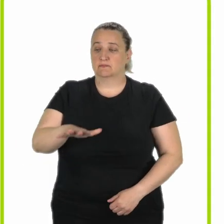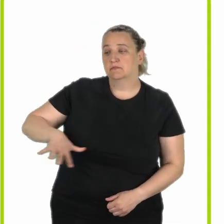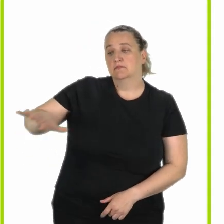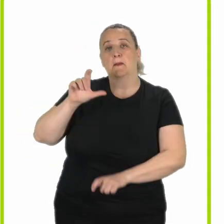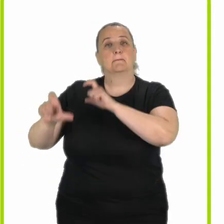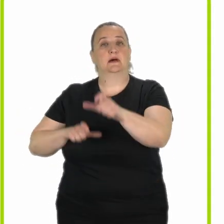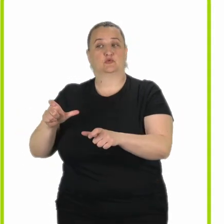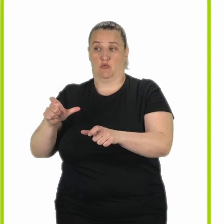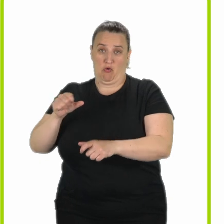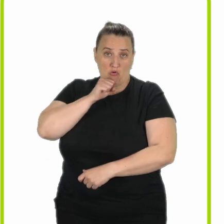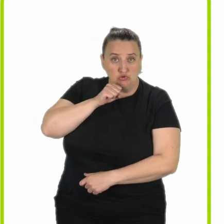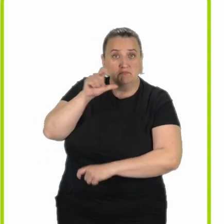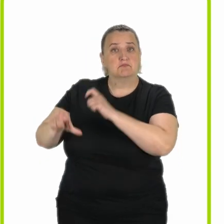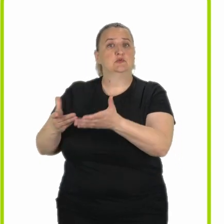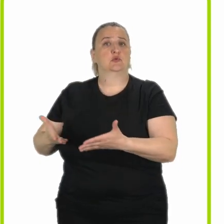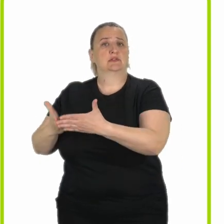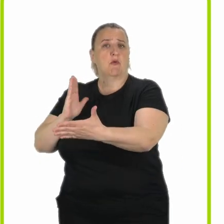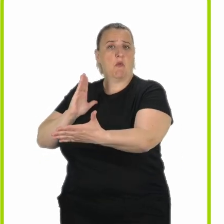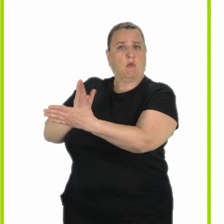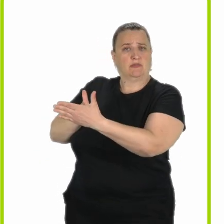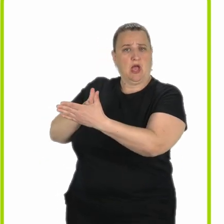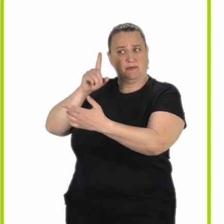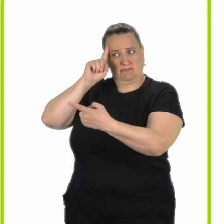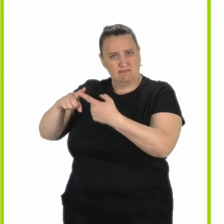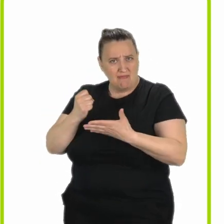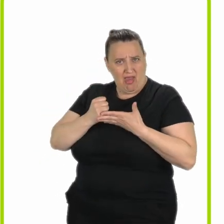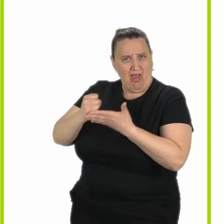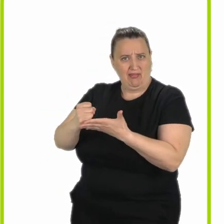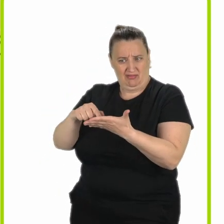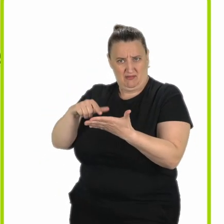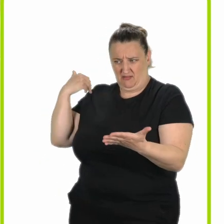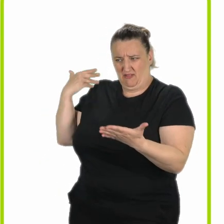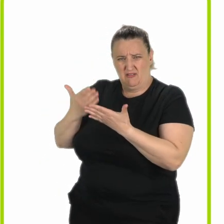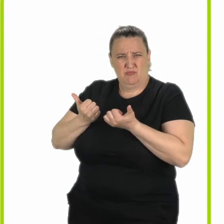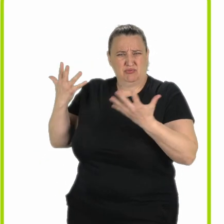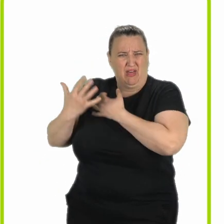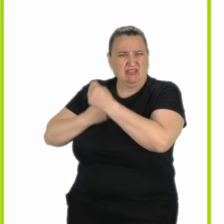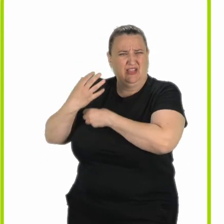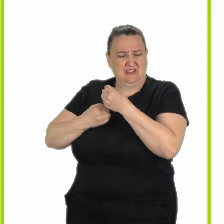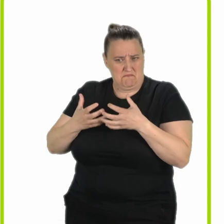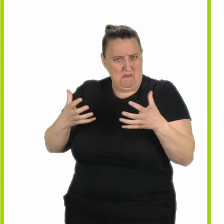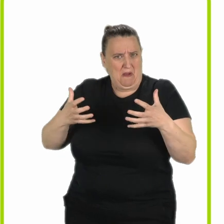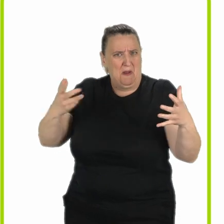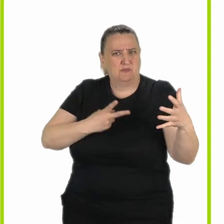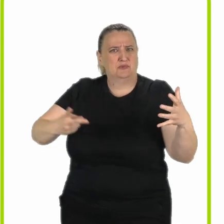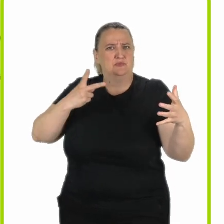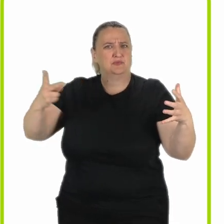Les aides pour l'autonomie des personnes âgées et des personnes en situation de handicap se sont beaucoup enrichies ces dernières années.